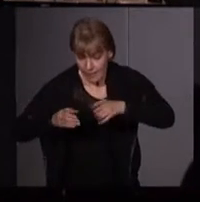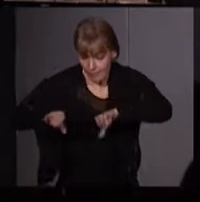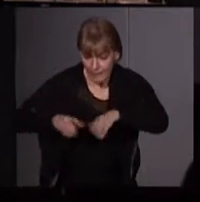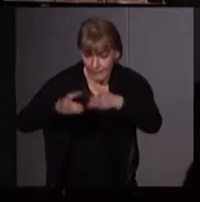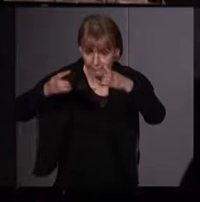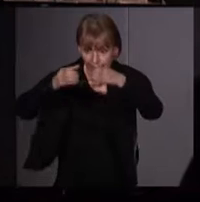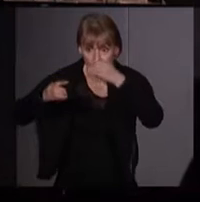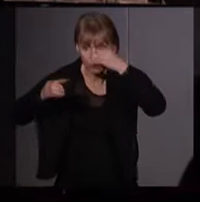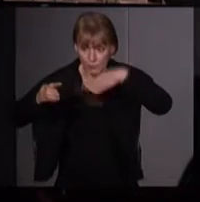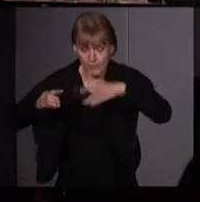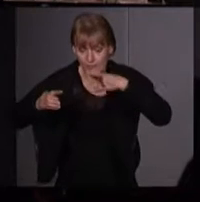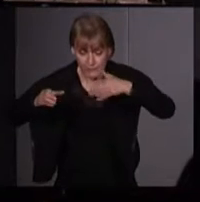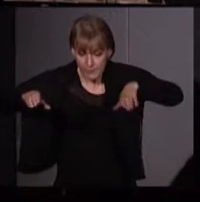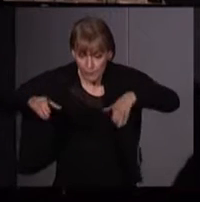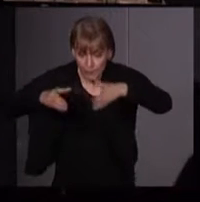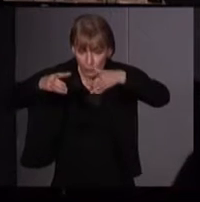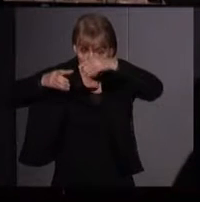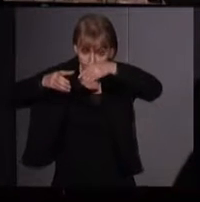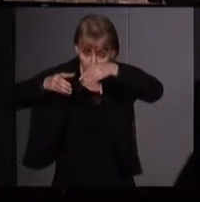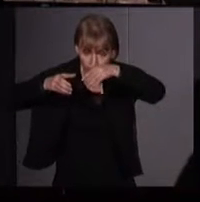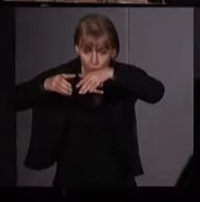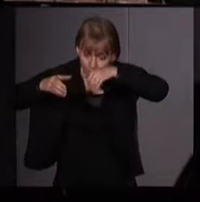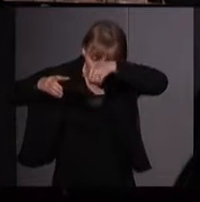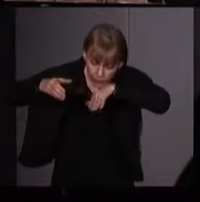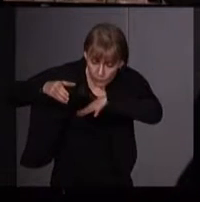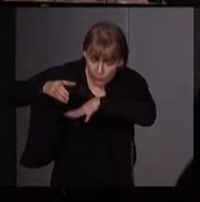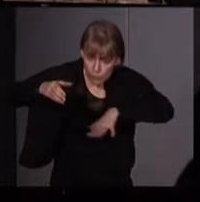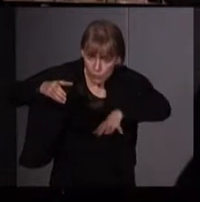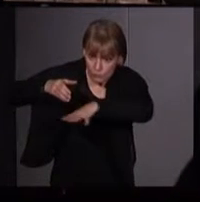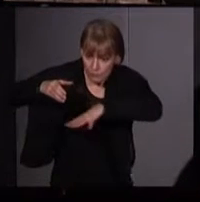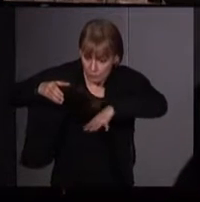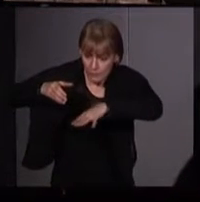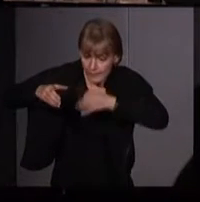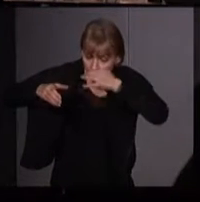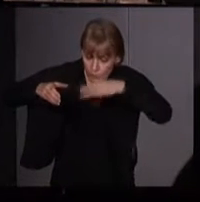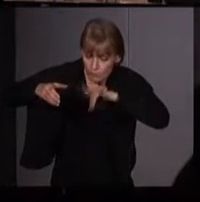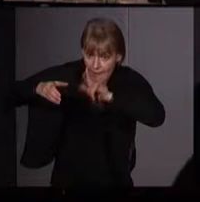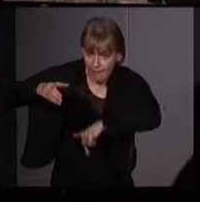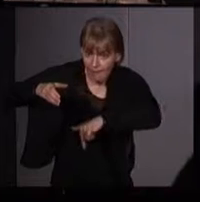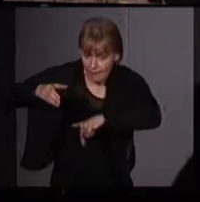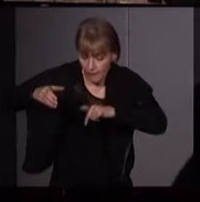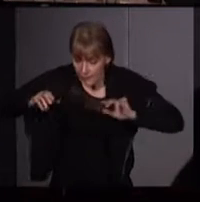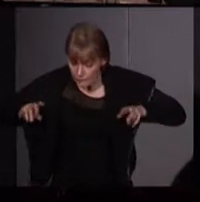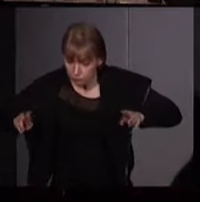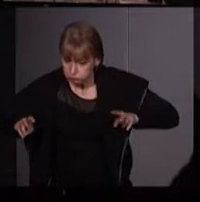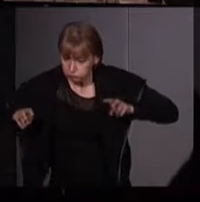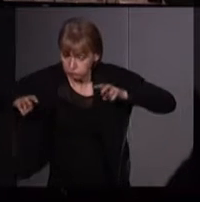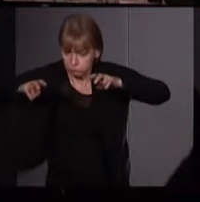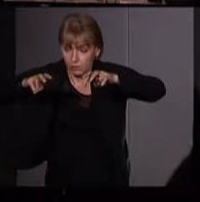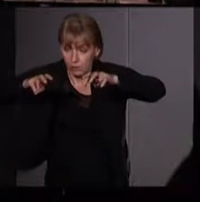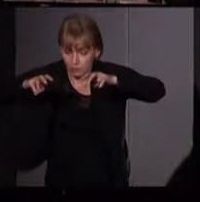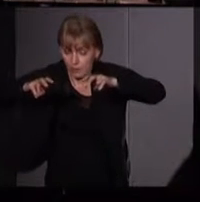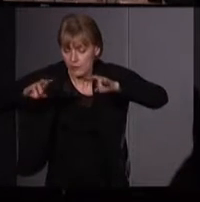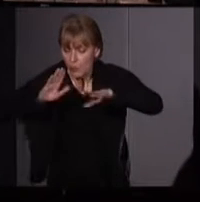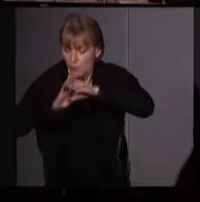Donc on se trouve vraiment sur la butte en dessous desquelles il y avait le nucléaire pour ainsi dire. Et elles se sont d'abord